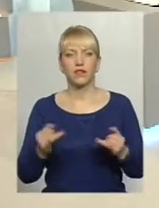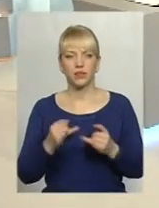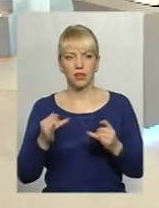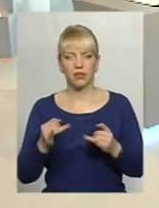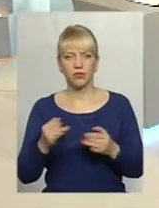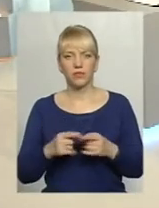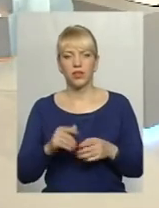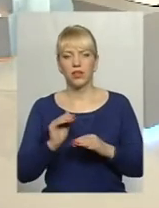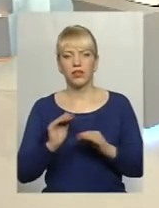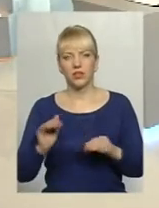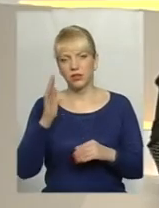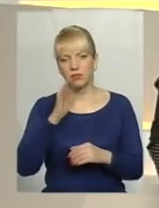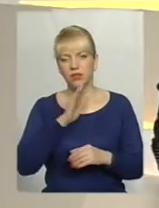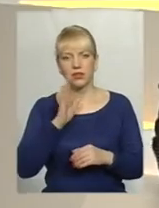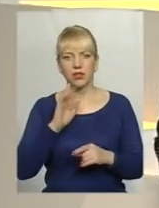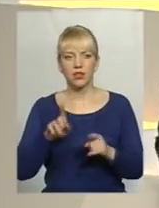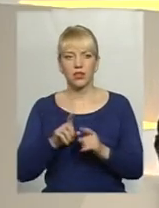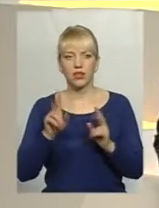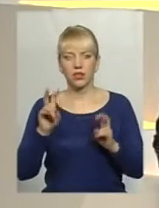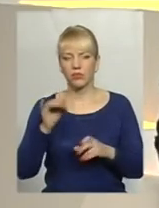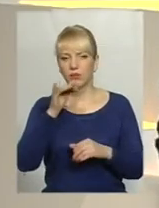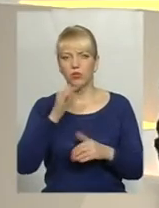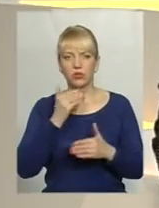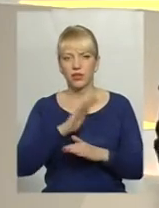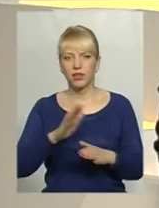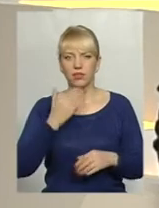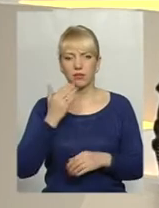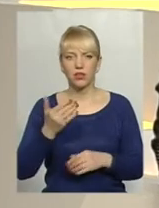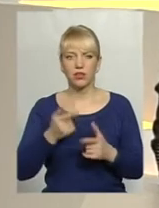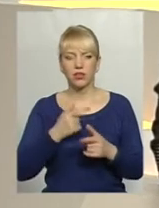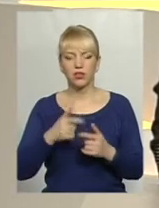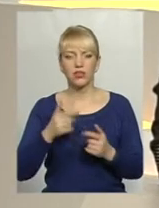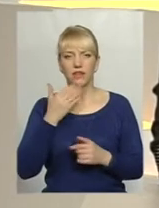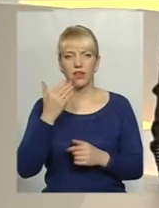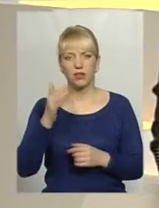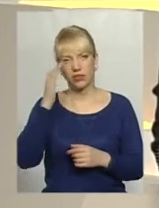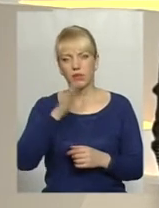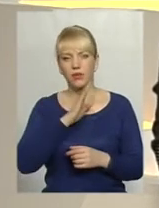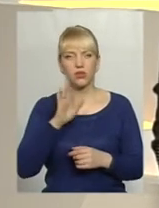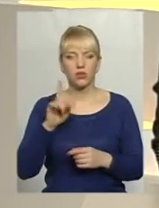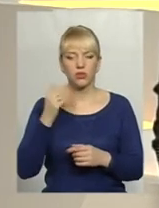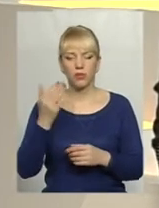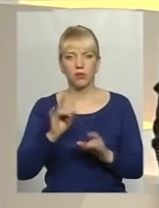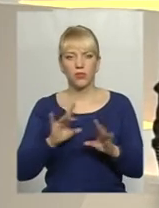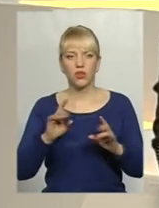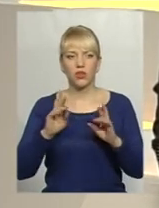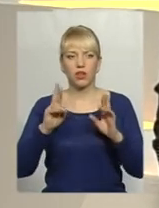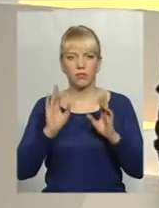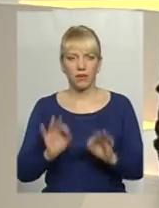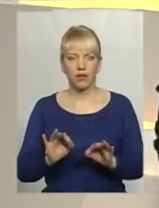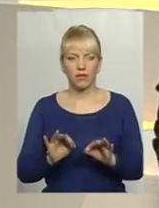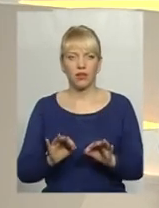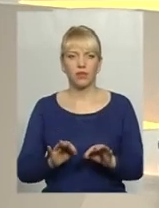все ж таки діти і батьки, така тема не можна запитати. Чи звертаються батьки, щоб їм пояснили, як правильно